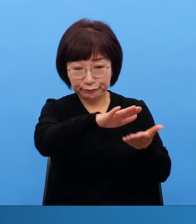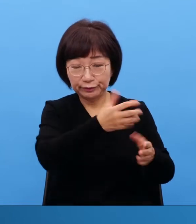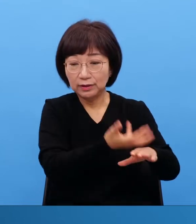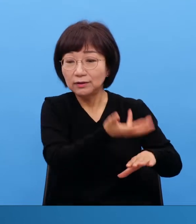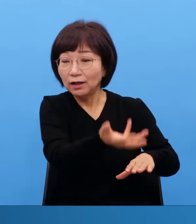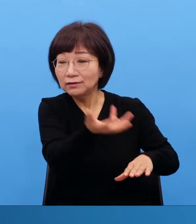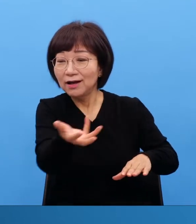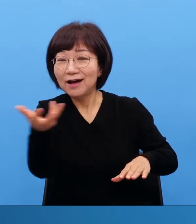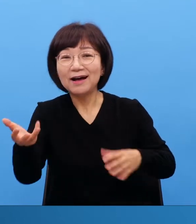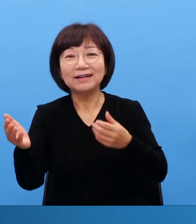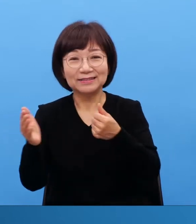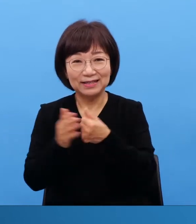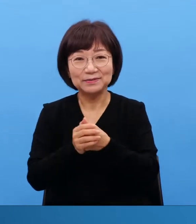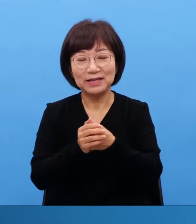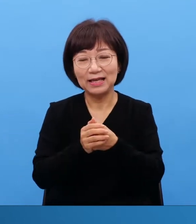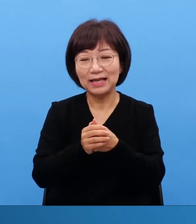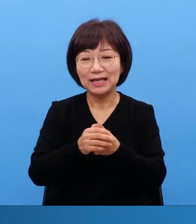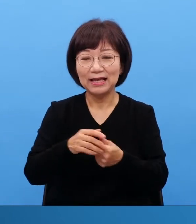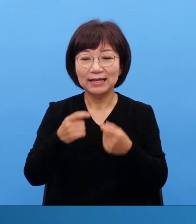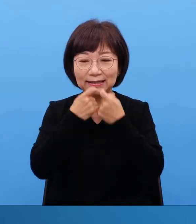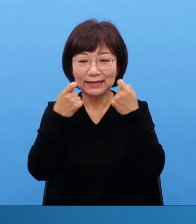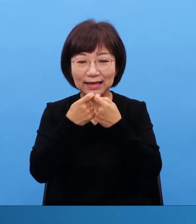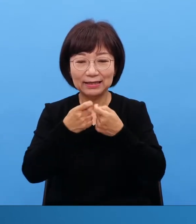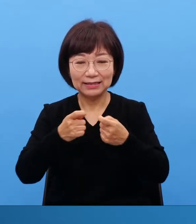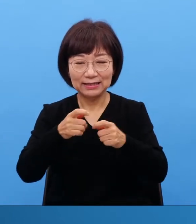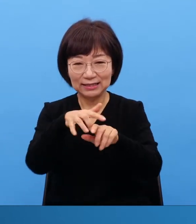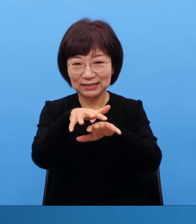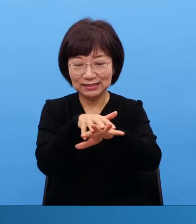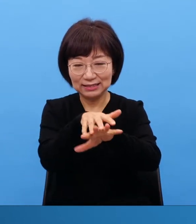민규실의 1절 7절에서 주로 기록이 나온 거죠